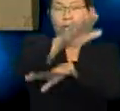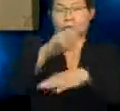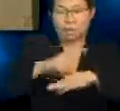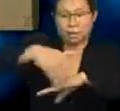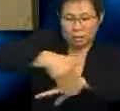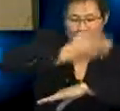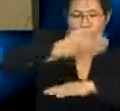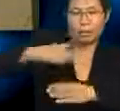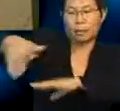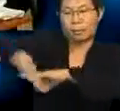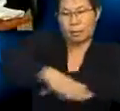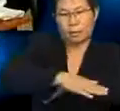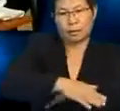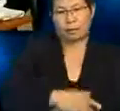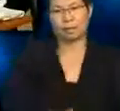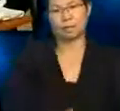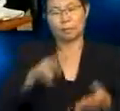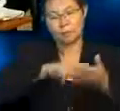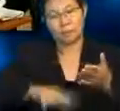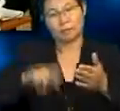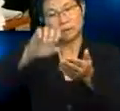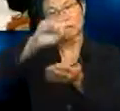pantai. Minta Syariha bacakan sahaja kamu.